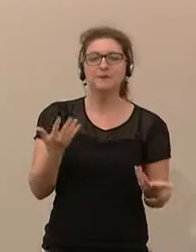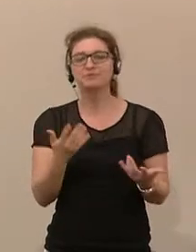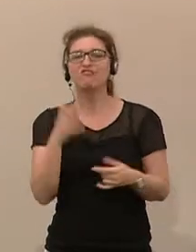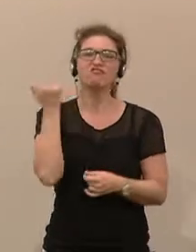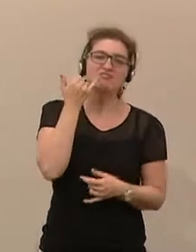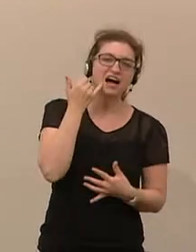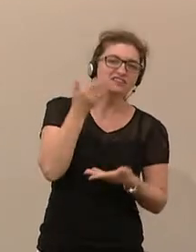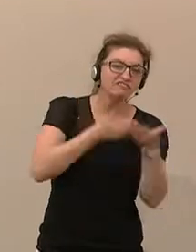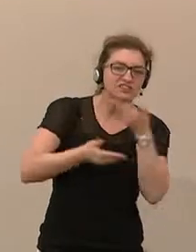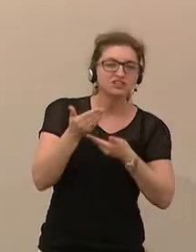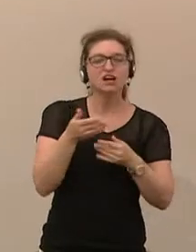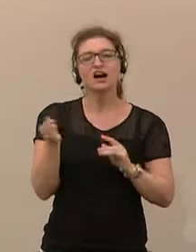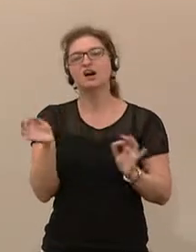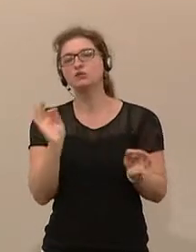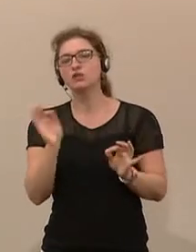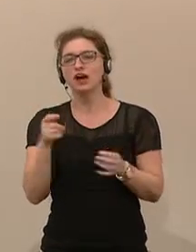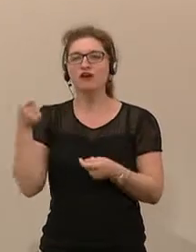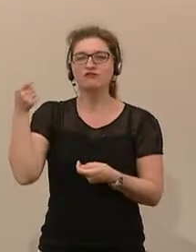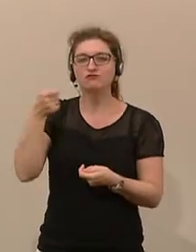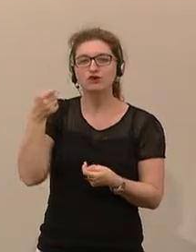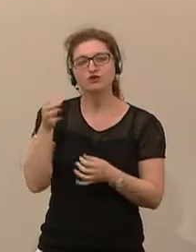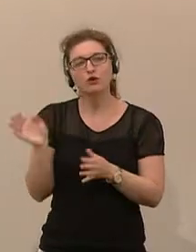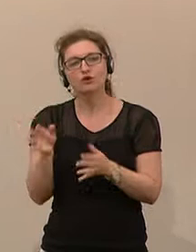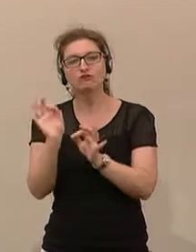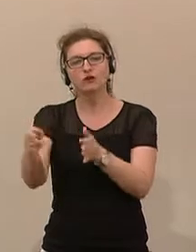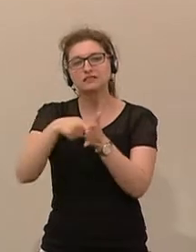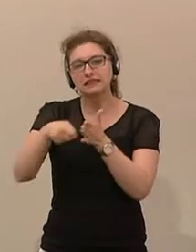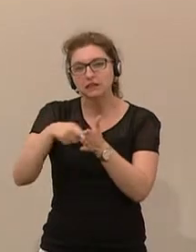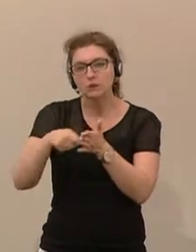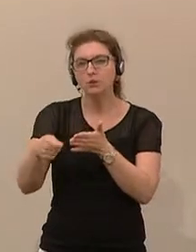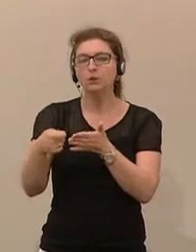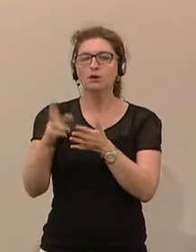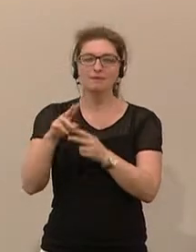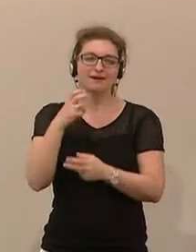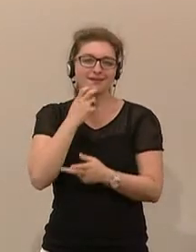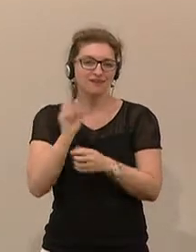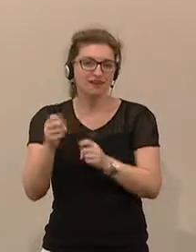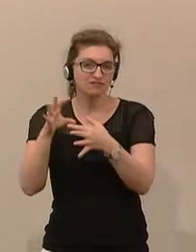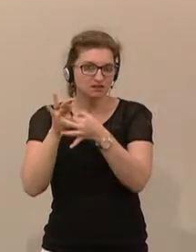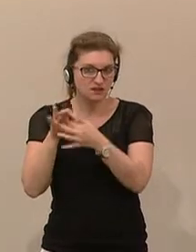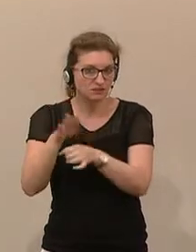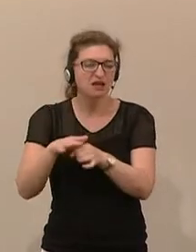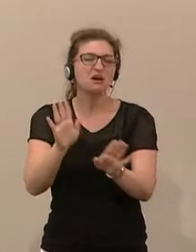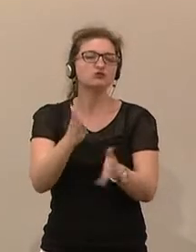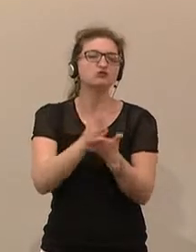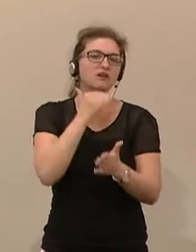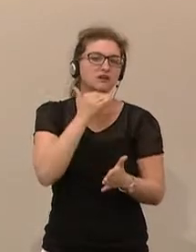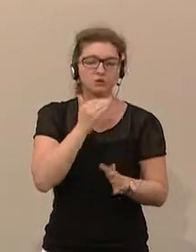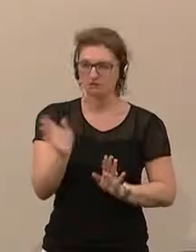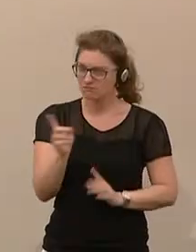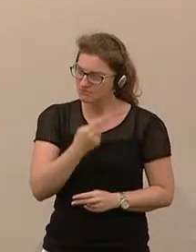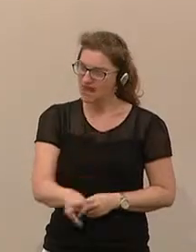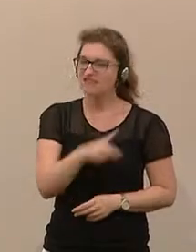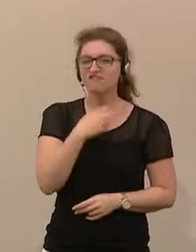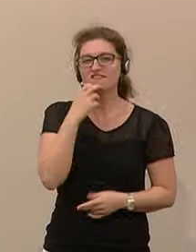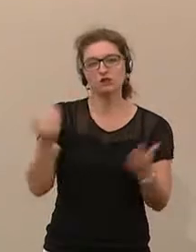Wasserwirtschaft und für die Förderungen in der Sanierung bei der Energieeffizienz würde das schon reichen. Nein, wir wollen ein